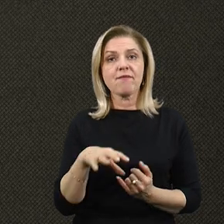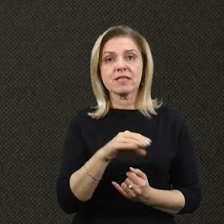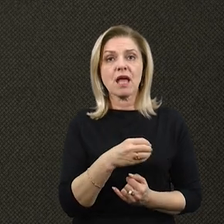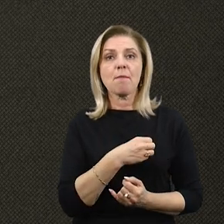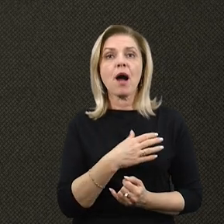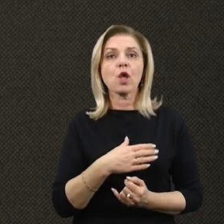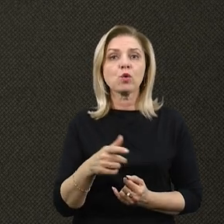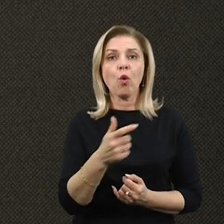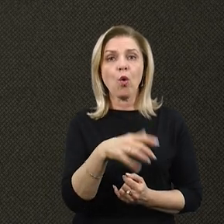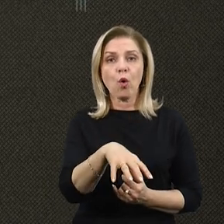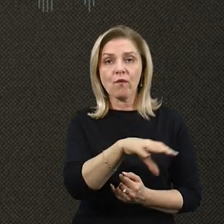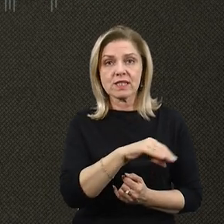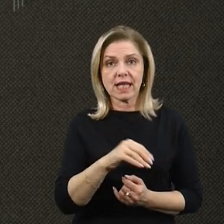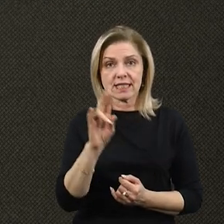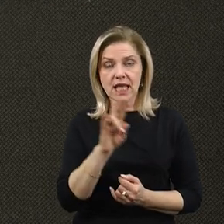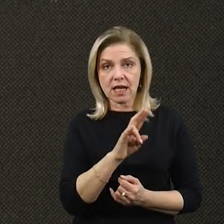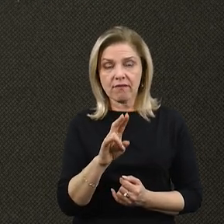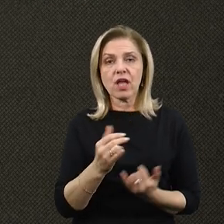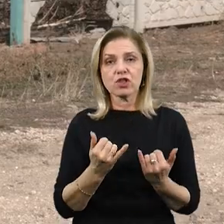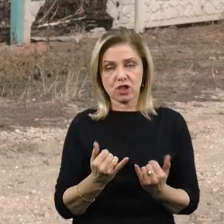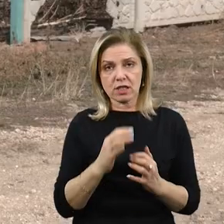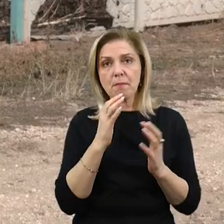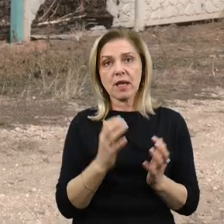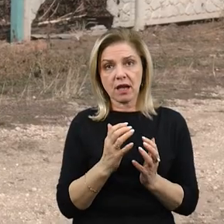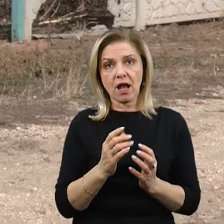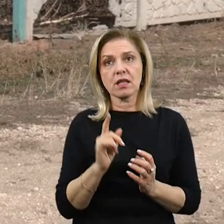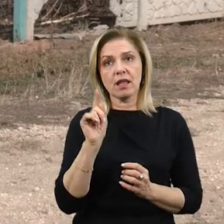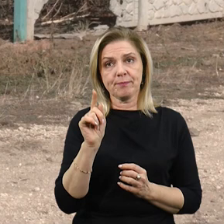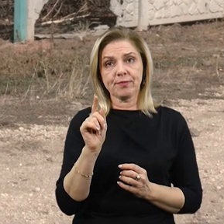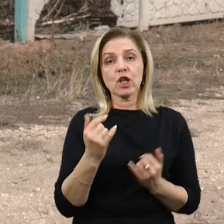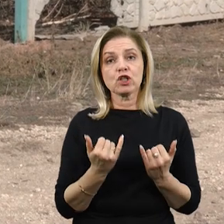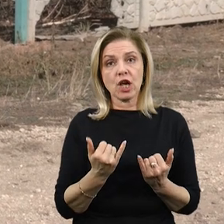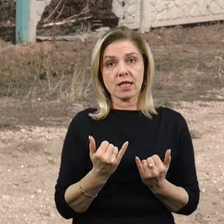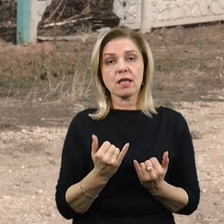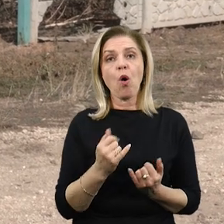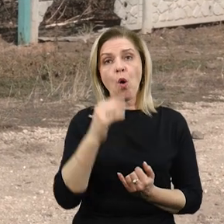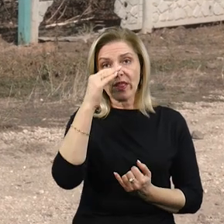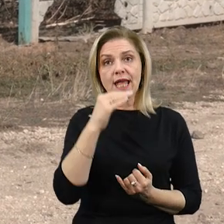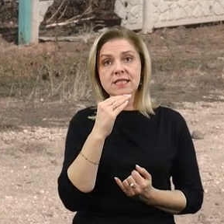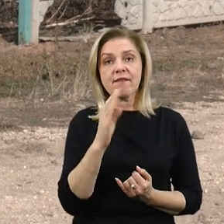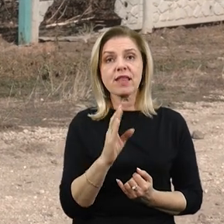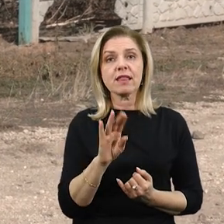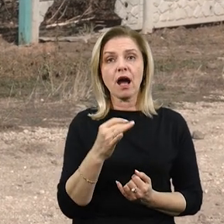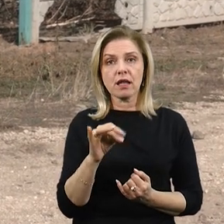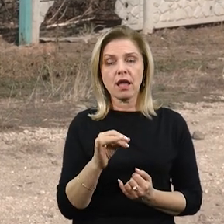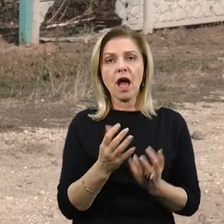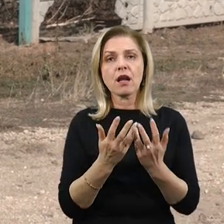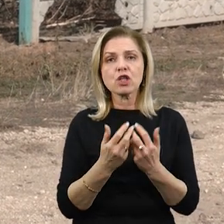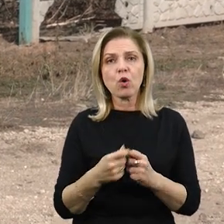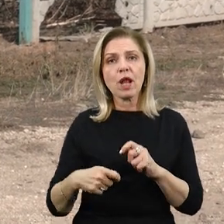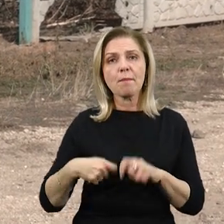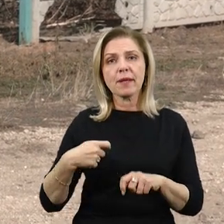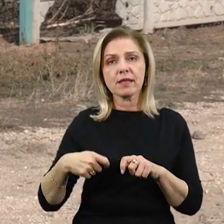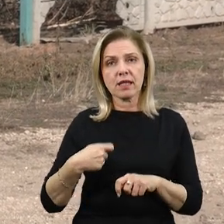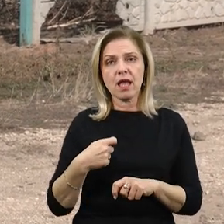воно там нині зберігається. Його там привели в порядок. Колишній настоятель церкви отець Віталій каже, розрахунки збитків завданих спорудів